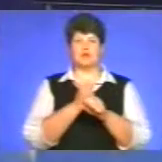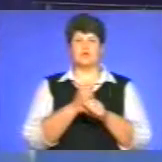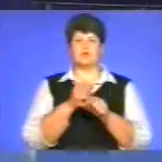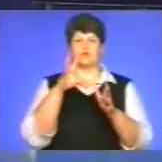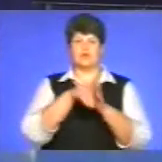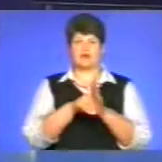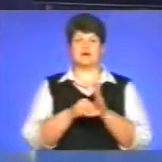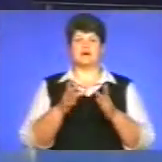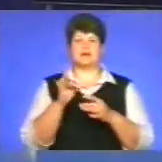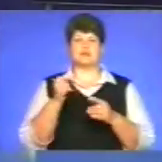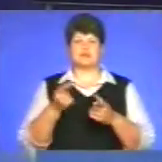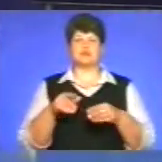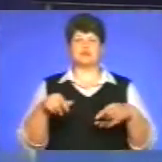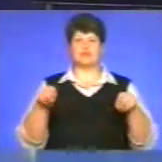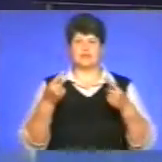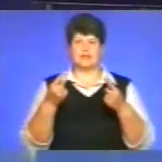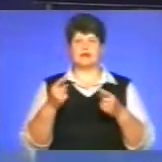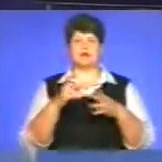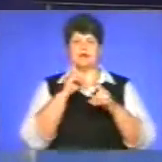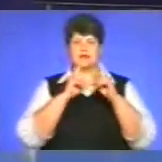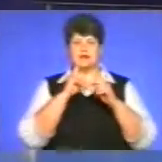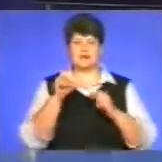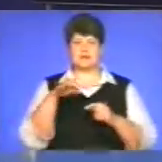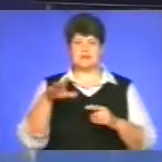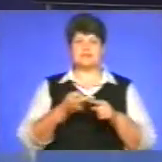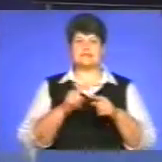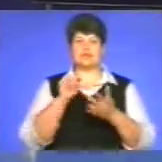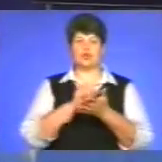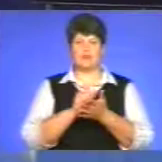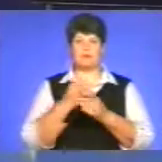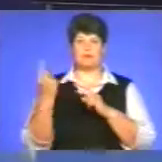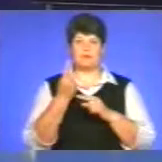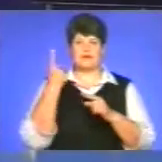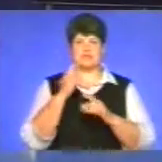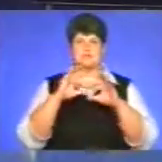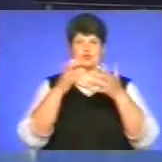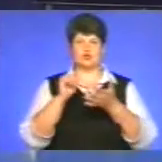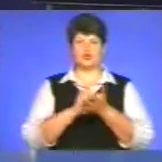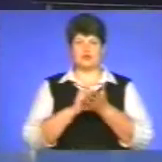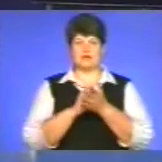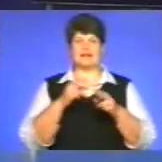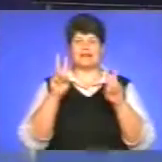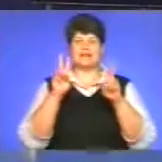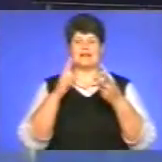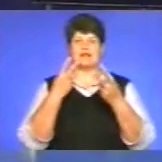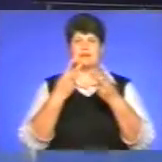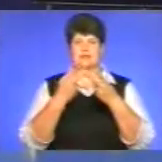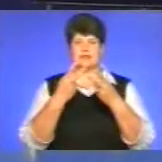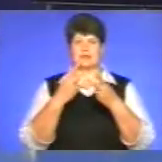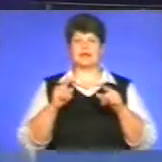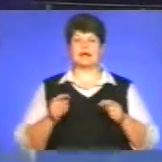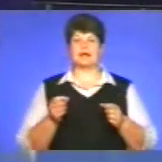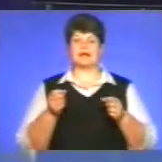створення якої ініціювала Ради Європи. Цей документ – перший міжнародний інструмент кримінального законодавства, що рекомендує